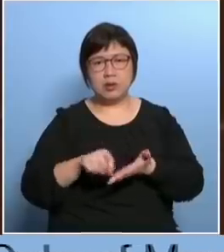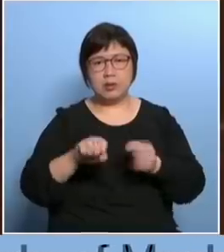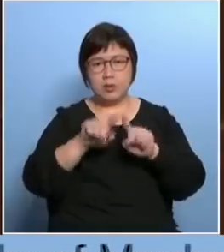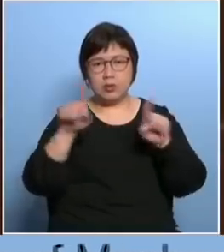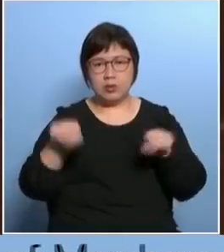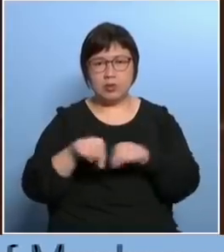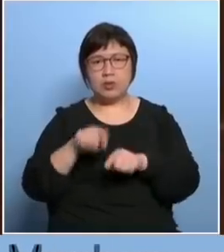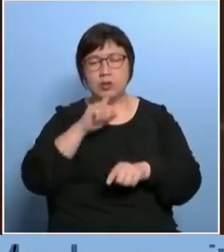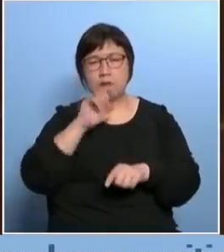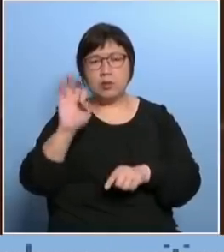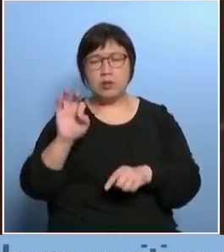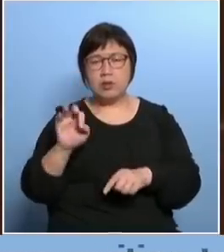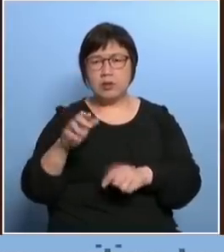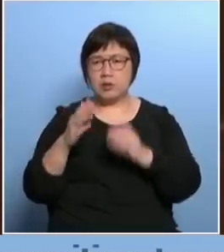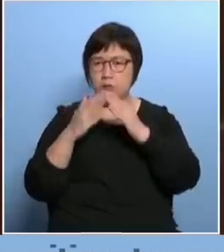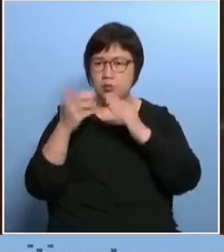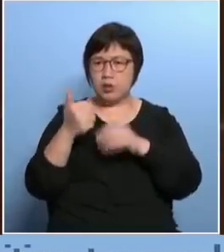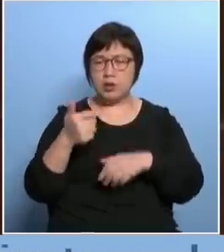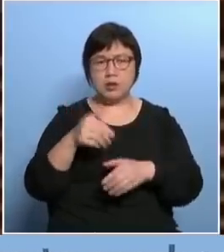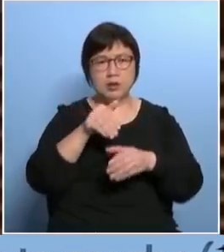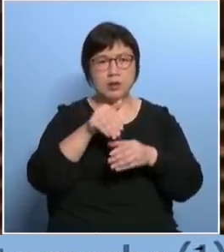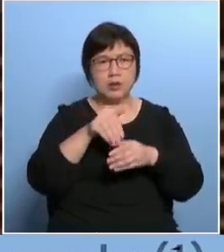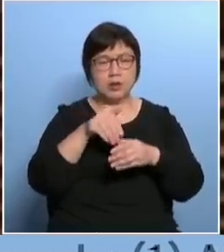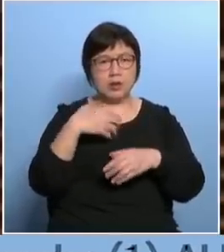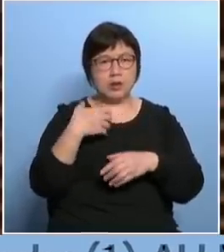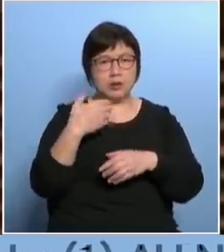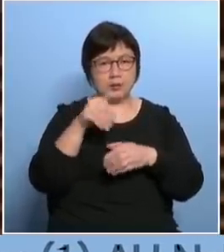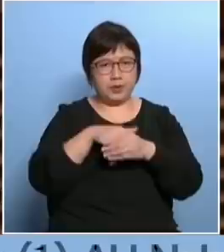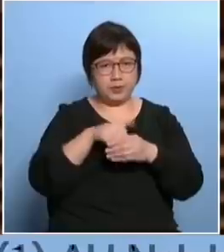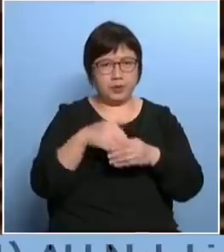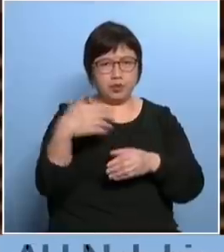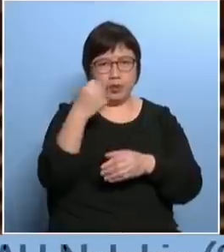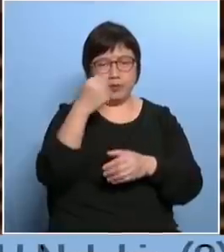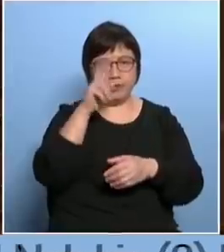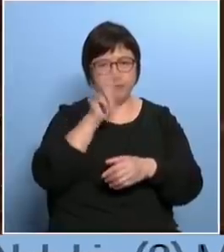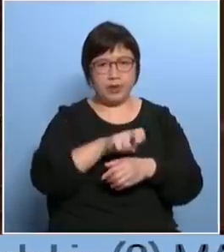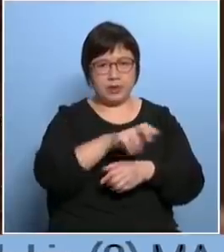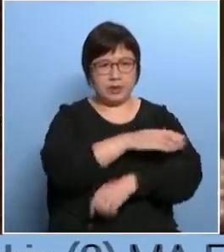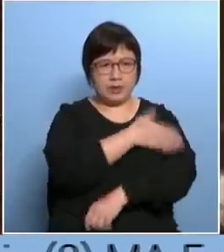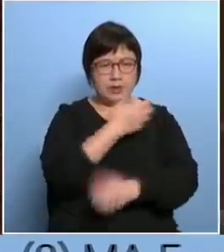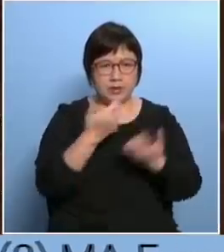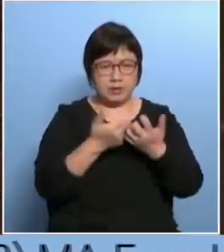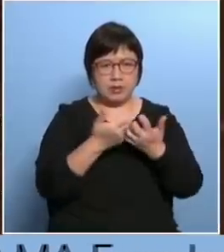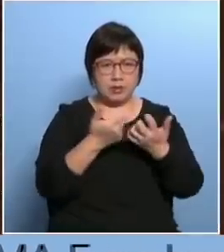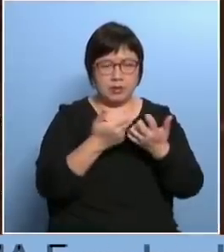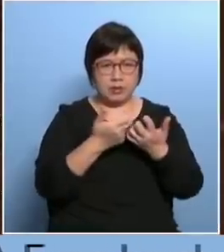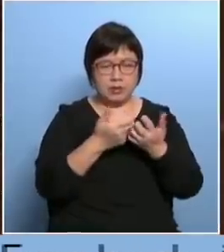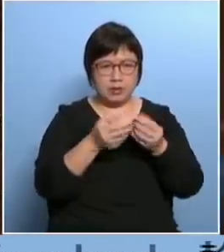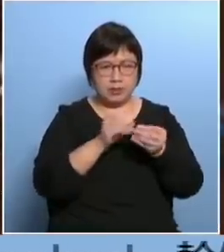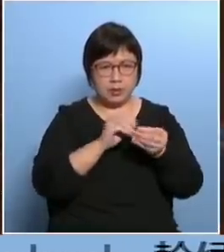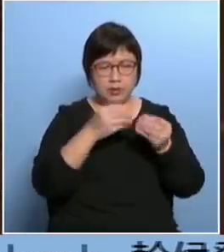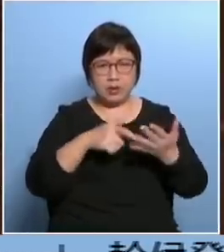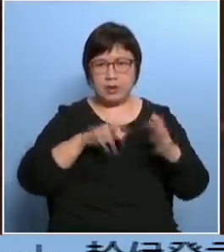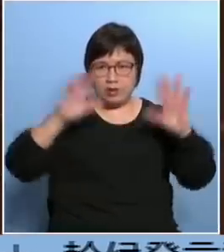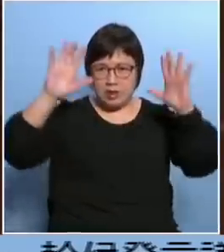告给你我都想问了局长那些票站主任有没有告诉你发现原来票站职员数完票之后就和别人欢呼的